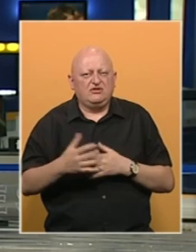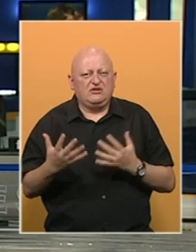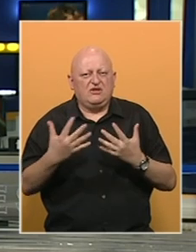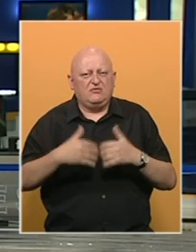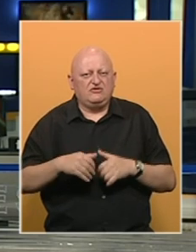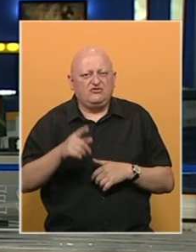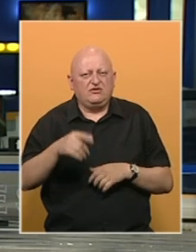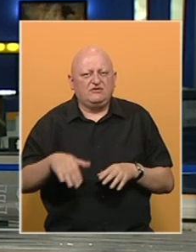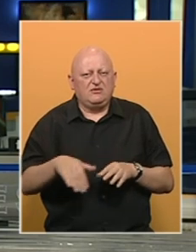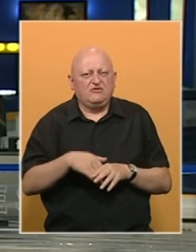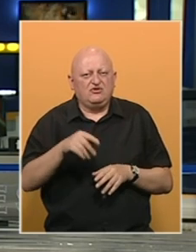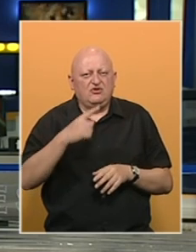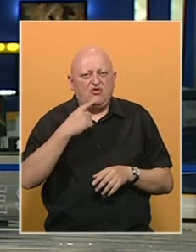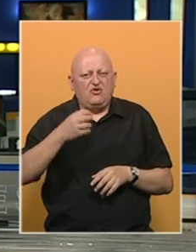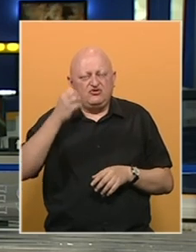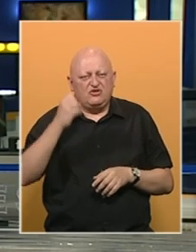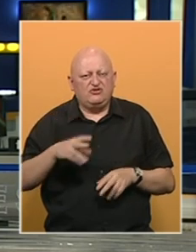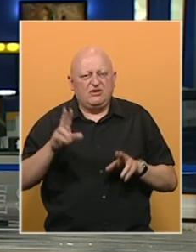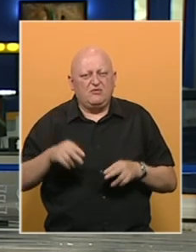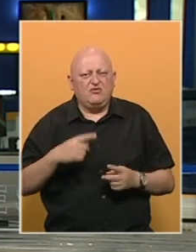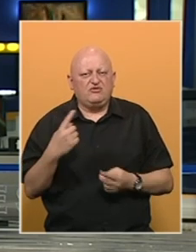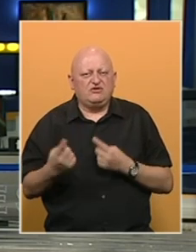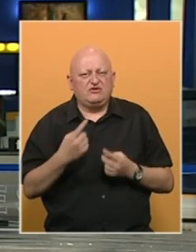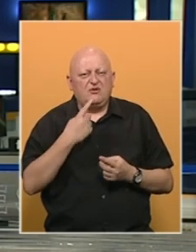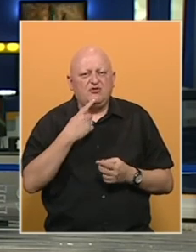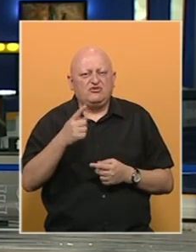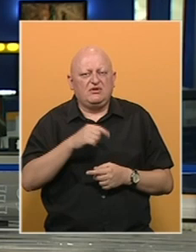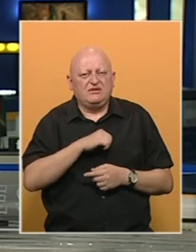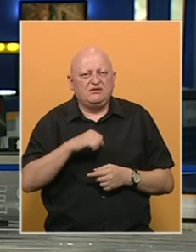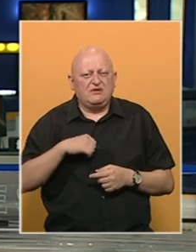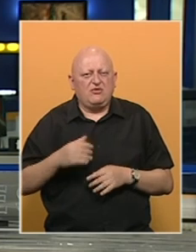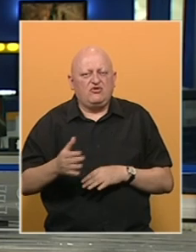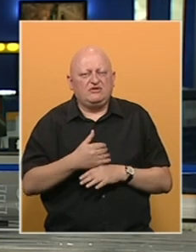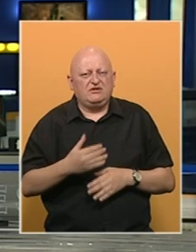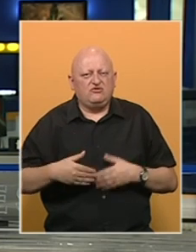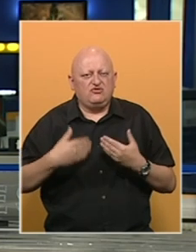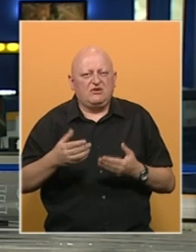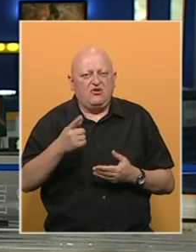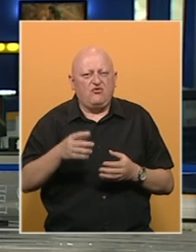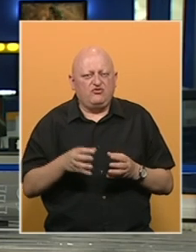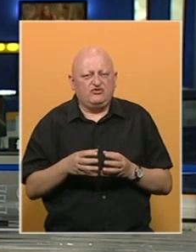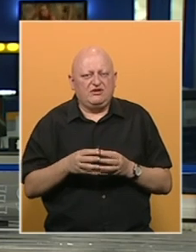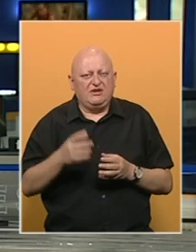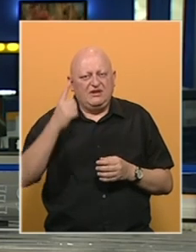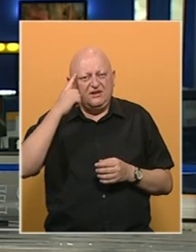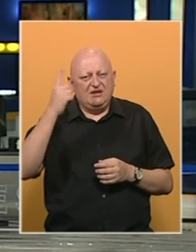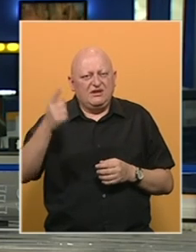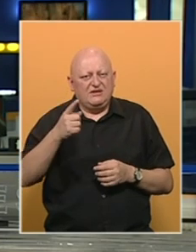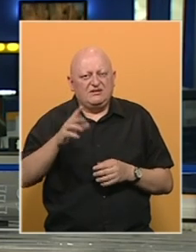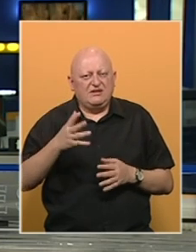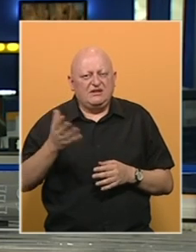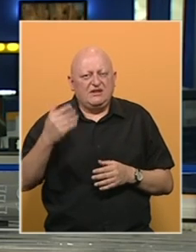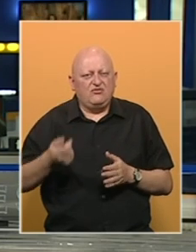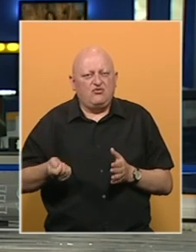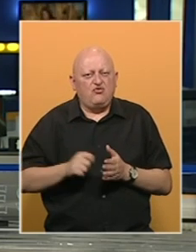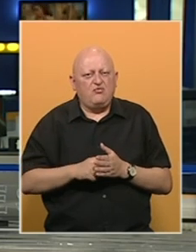preduzeće. U njemu će se zaposliti oni najlošijeg imovnog stanja, među njima i sami korisnici usluga ovog udruženja. Ideja je